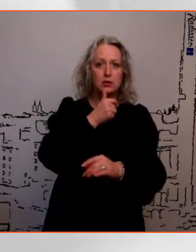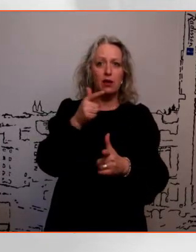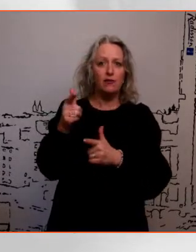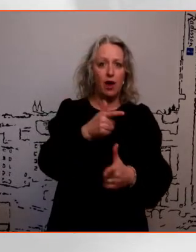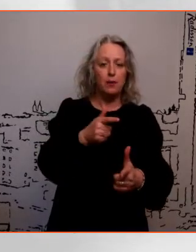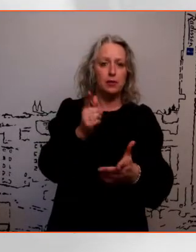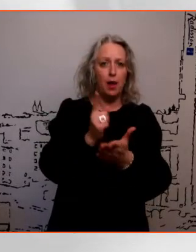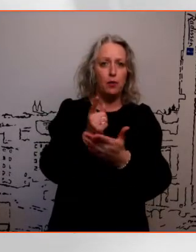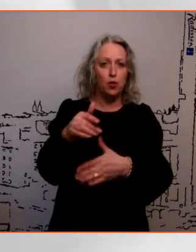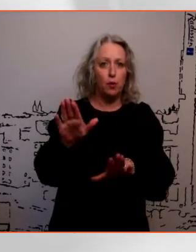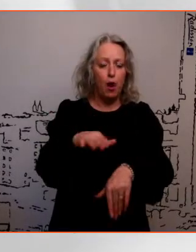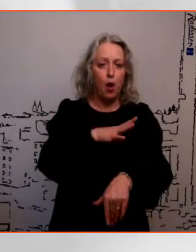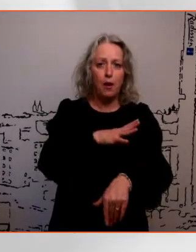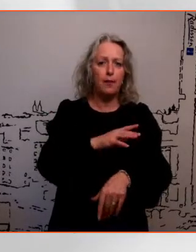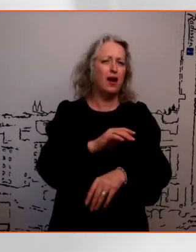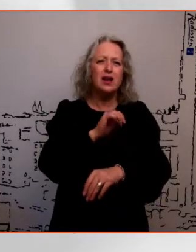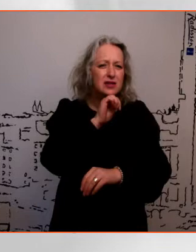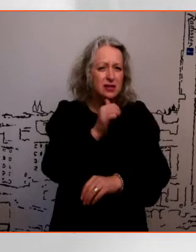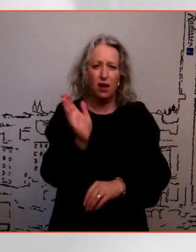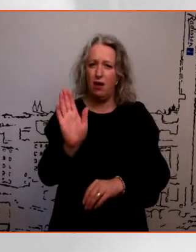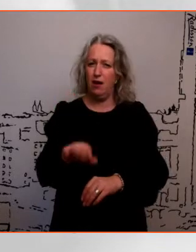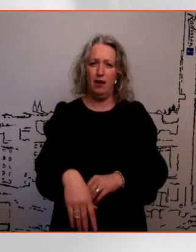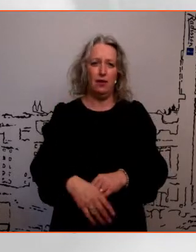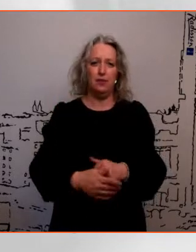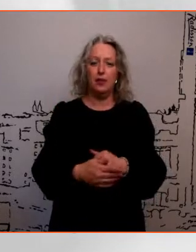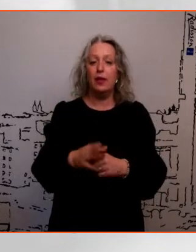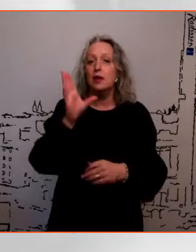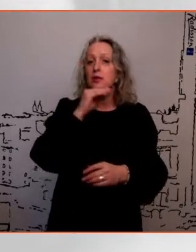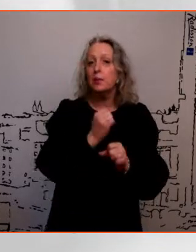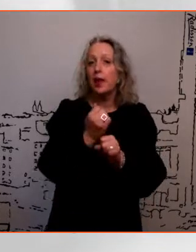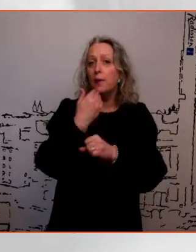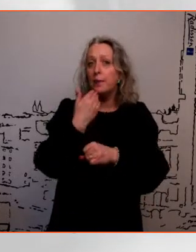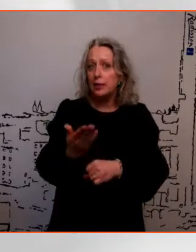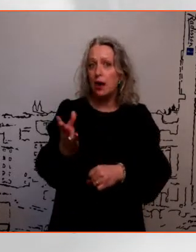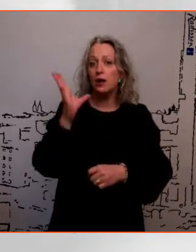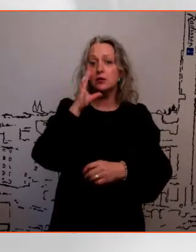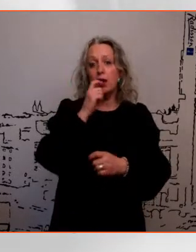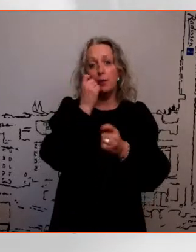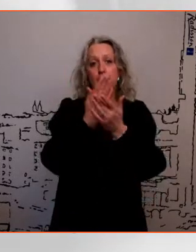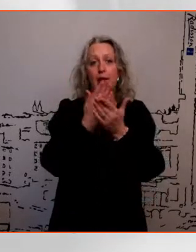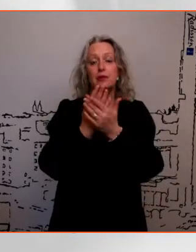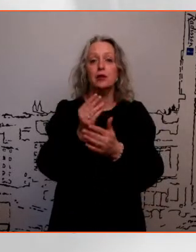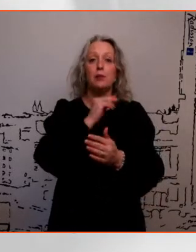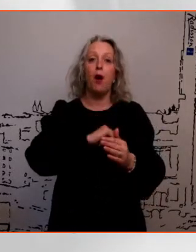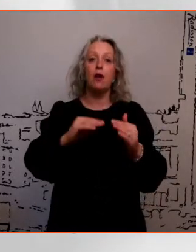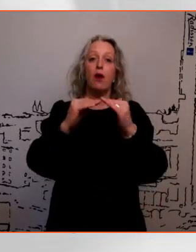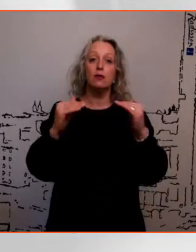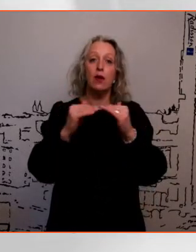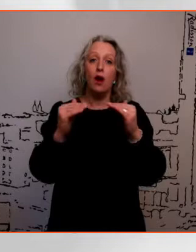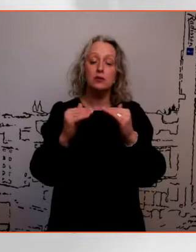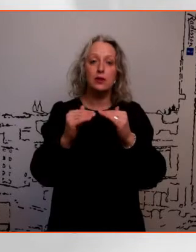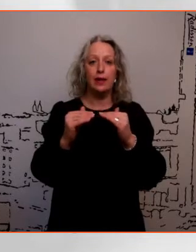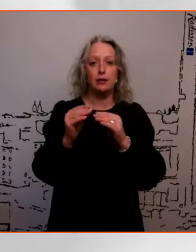et ei saagi olla ja aga mida saab teha, saab kaardistada näiteks palgataset, saab kaardistada